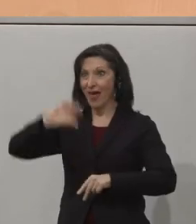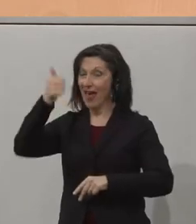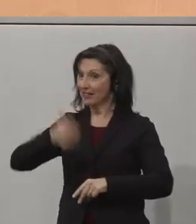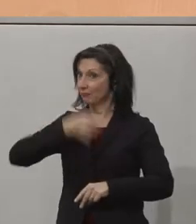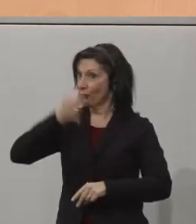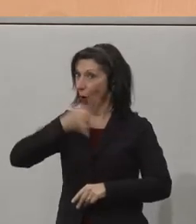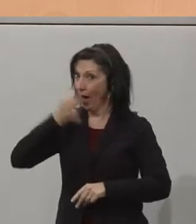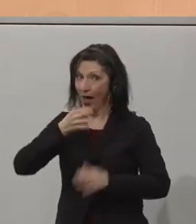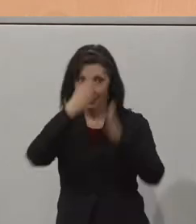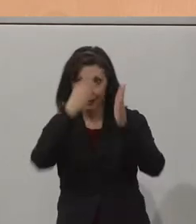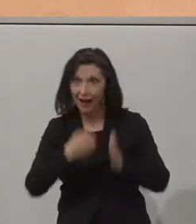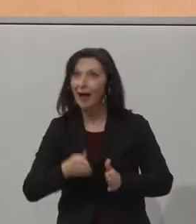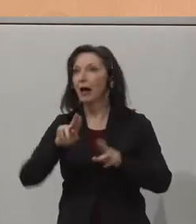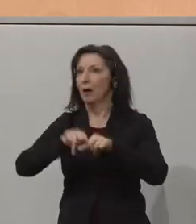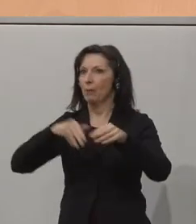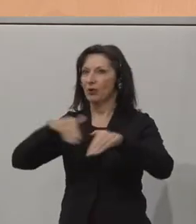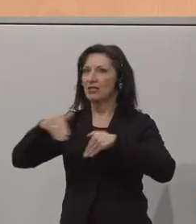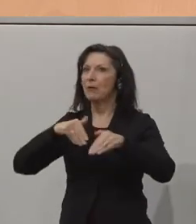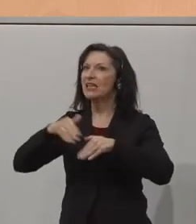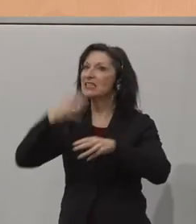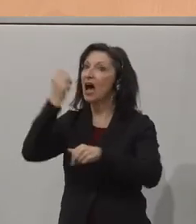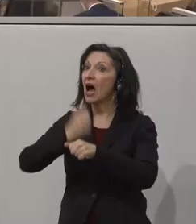für Arbeit, Dr. Martin Kocher.